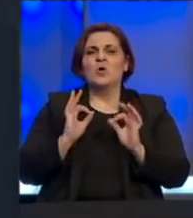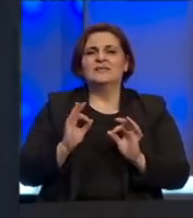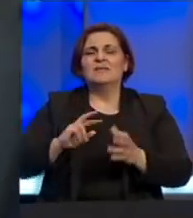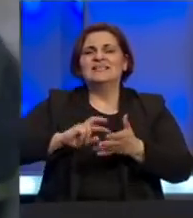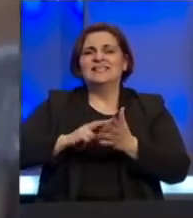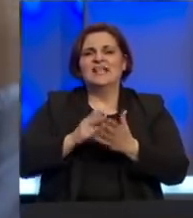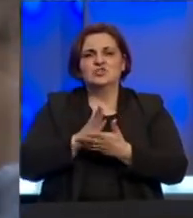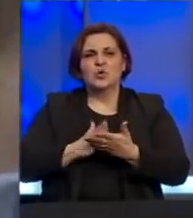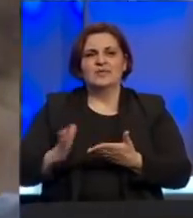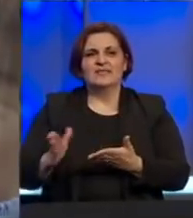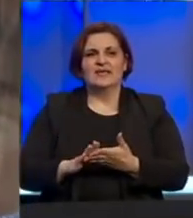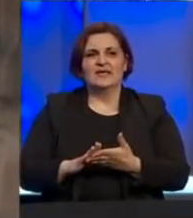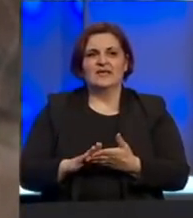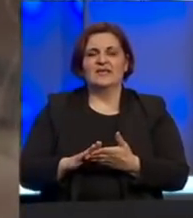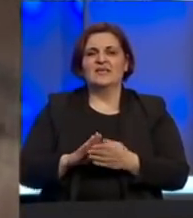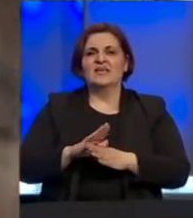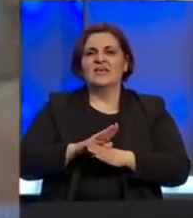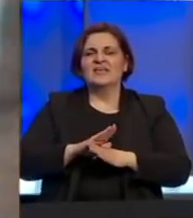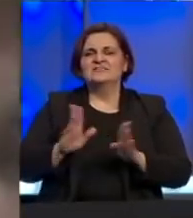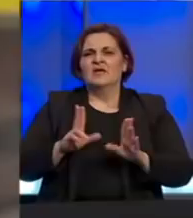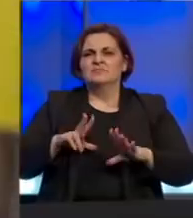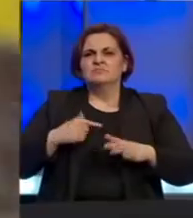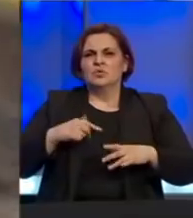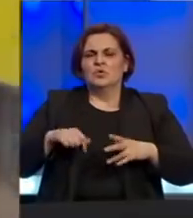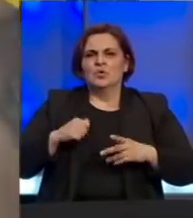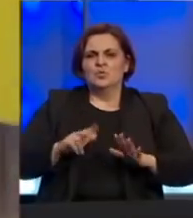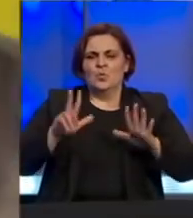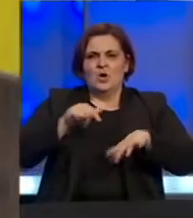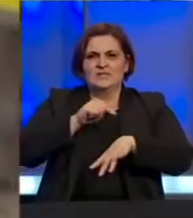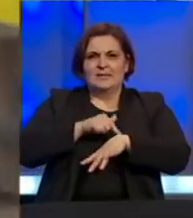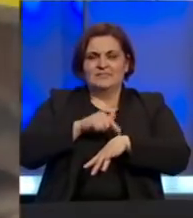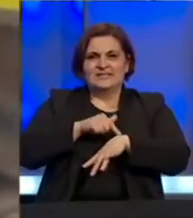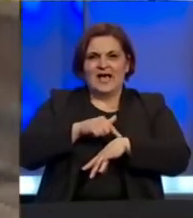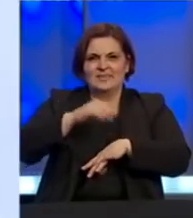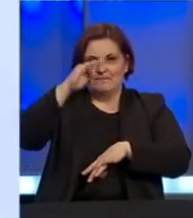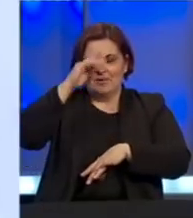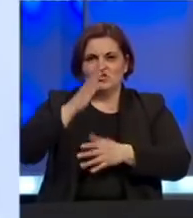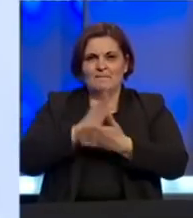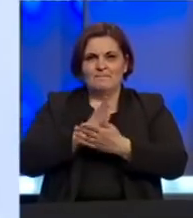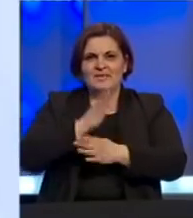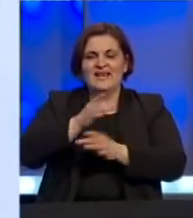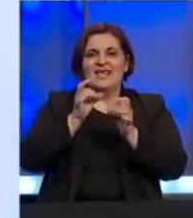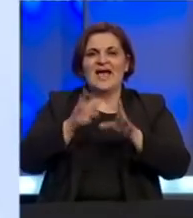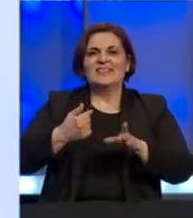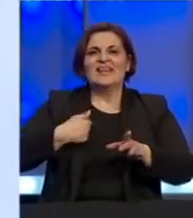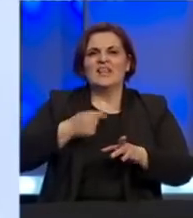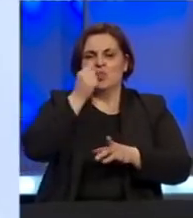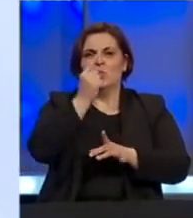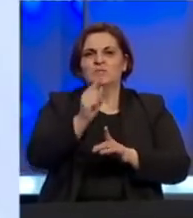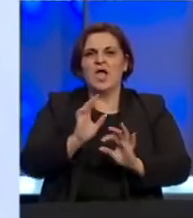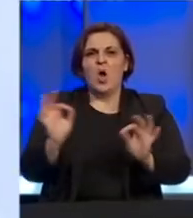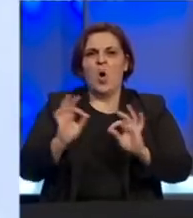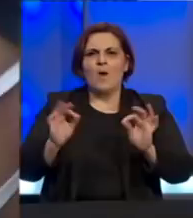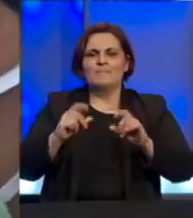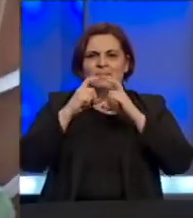tenškog aspekta sve pošto naše su jutro u 8 sati bili na adresama naših penzionera opremljeni